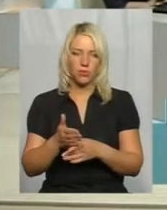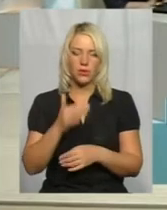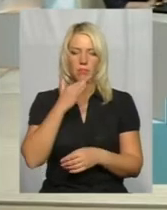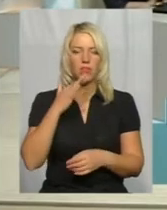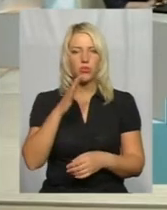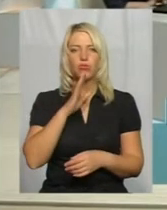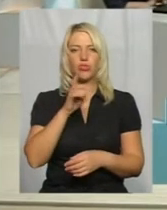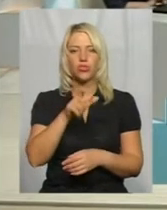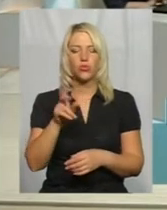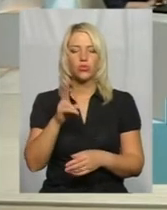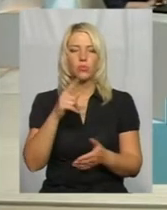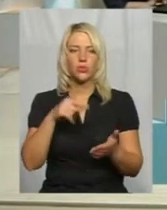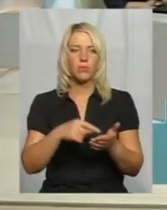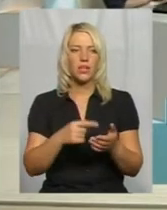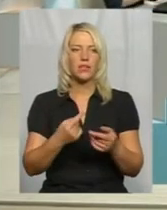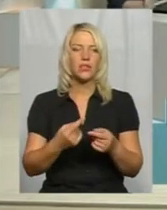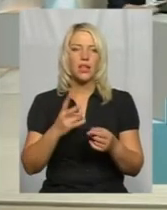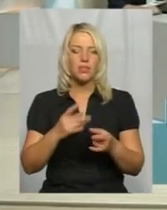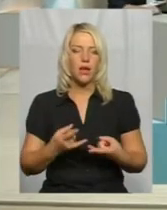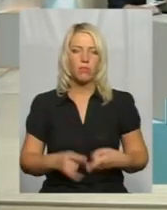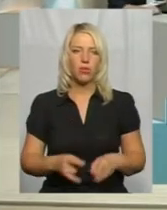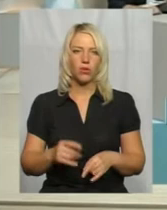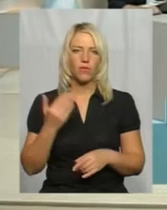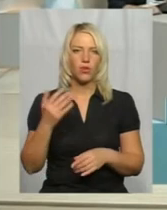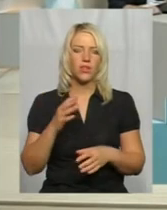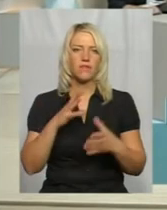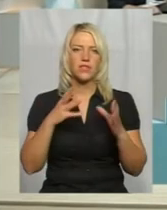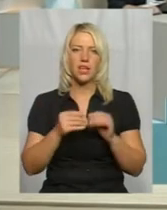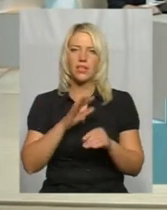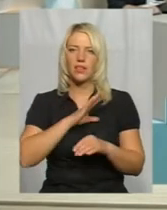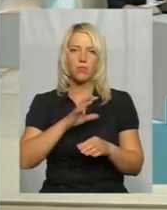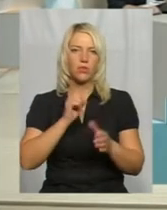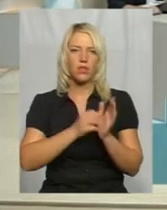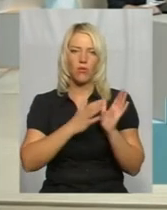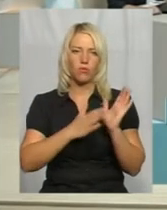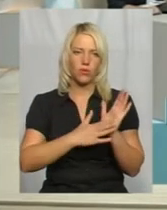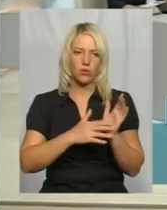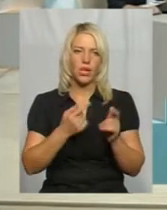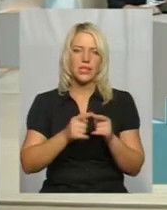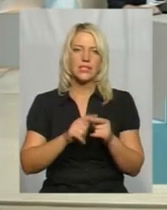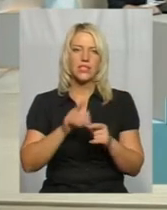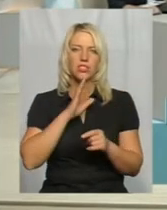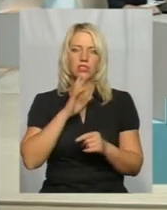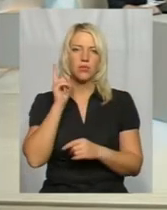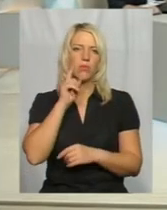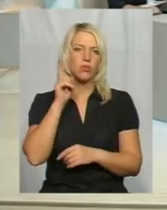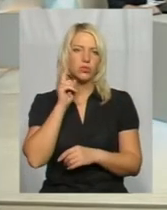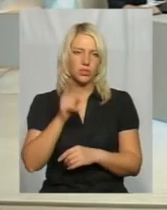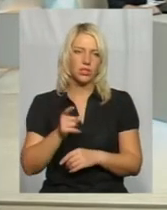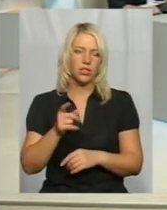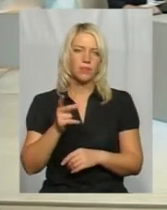потрапляли з цієї категорії на пологи, вони взагалі не перебували на обліку. Дуже часто це, бо молоді жінки, які